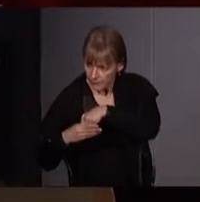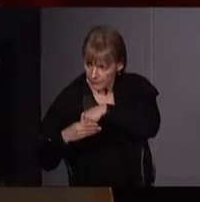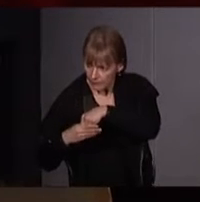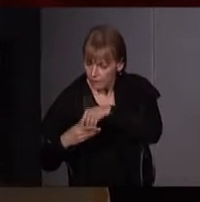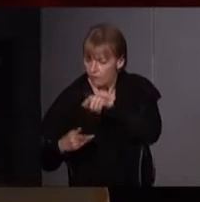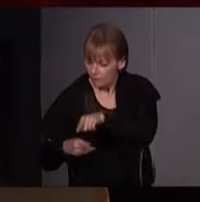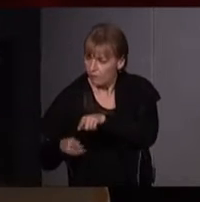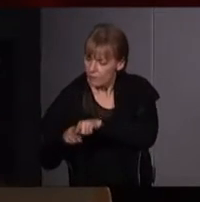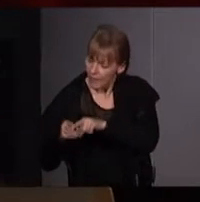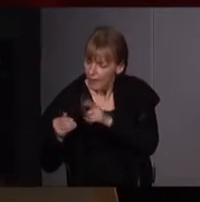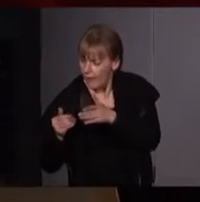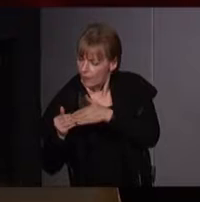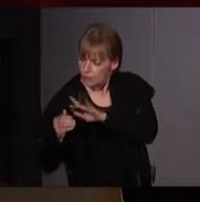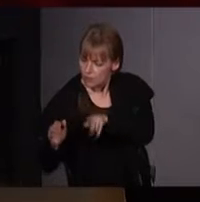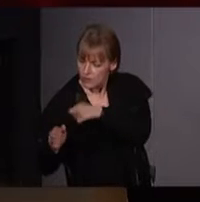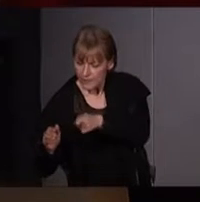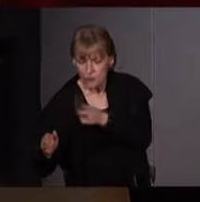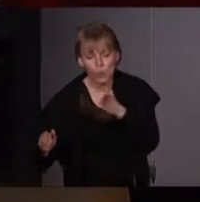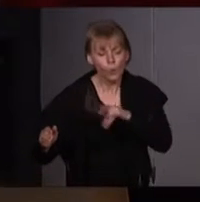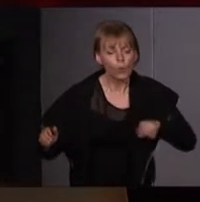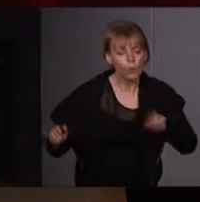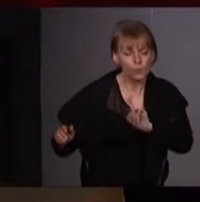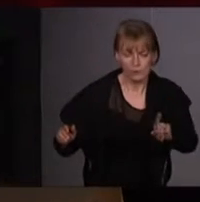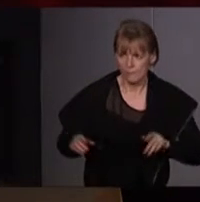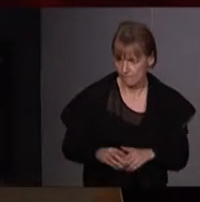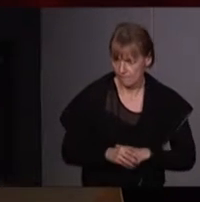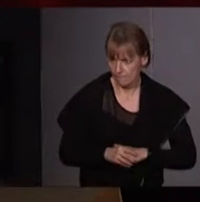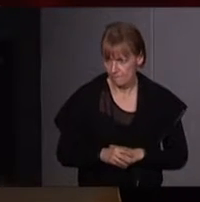aussi plus proches de la nature, en deçà de l'humanité.